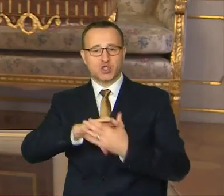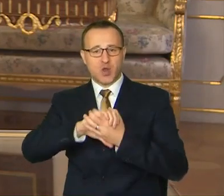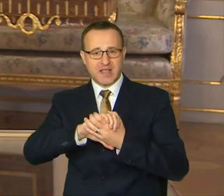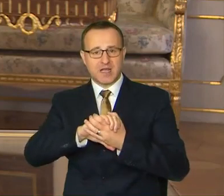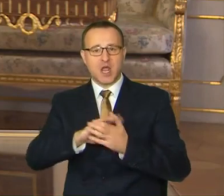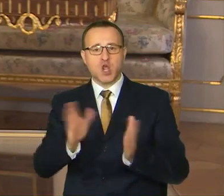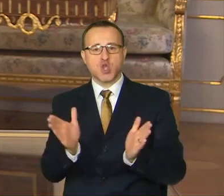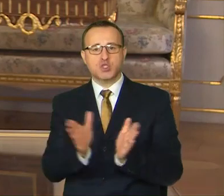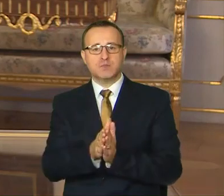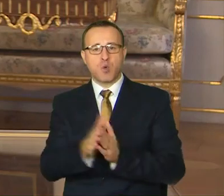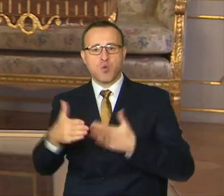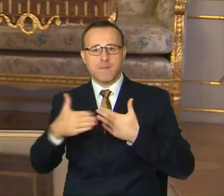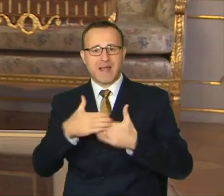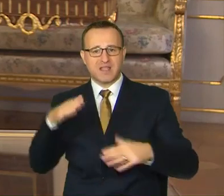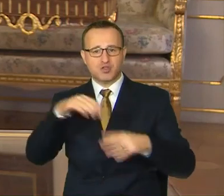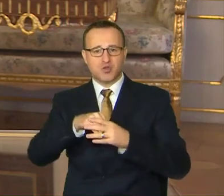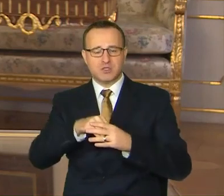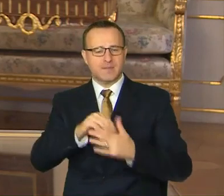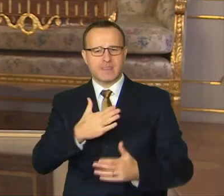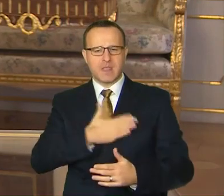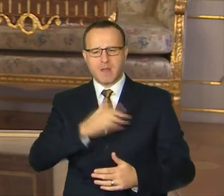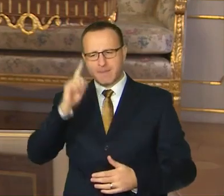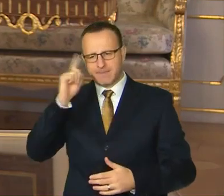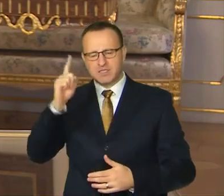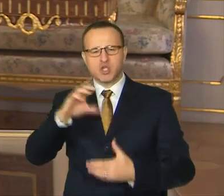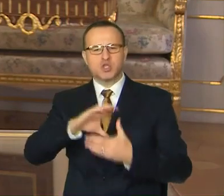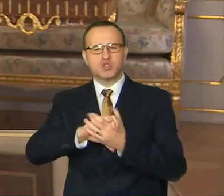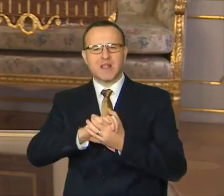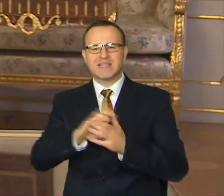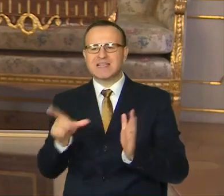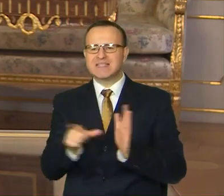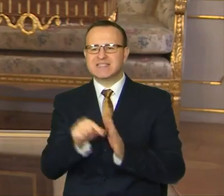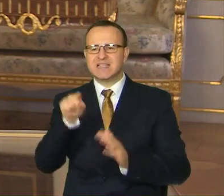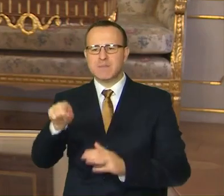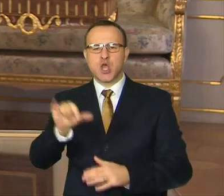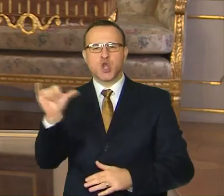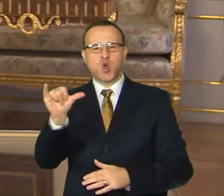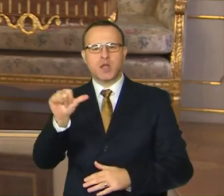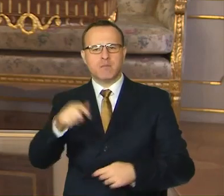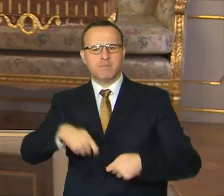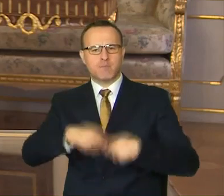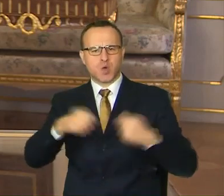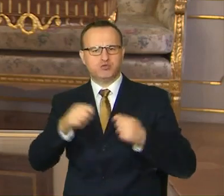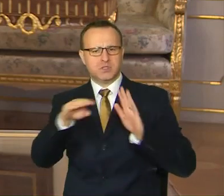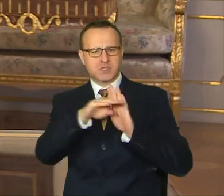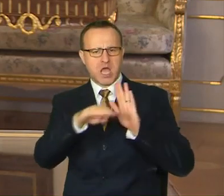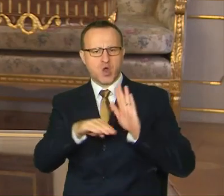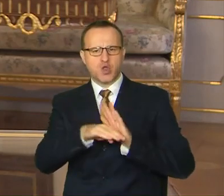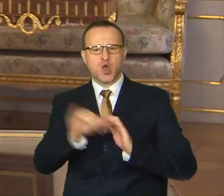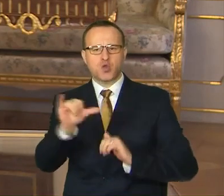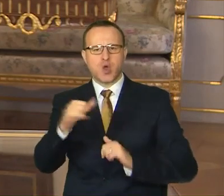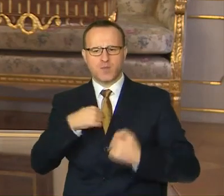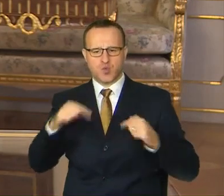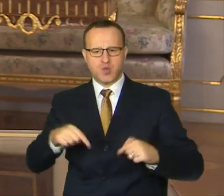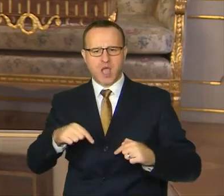spolupatričnosti, nemám samozrejme na mysli solidaritu s tými, ktorí prekročili zákon a ktorým sa u nás žial